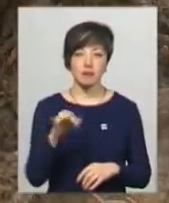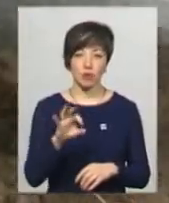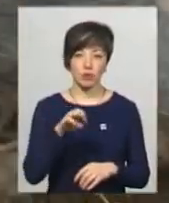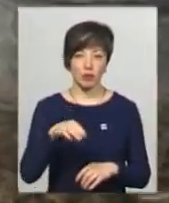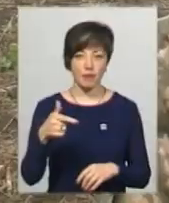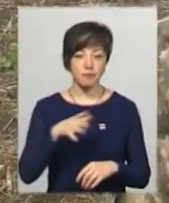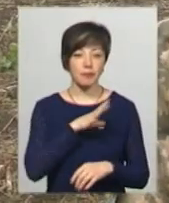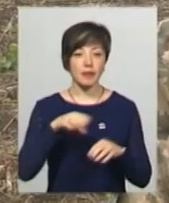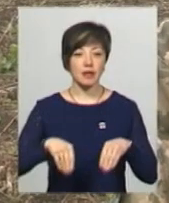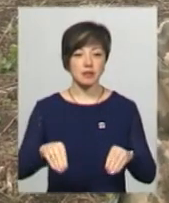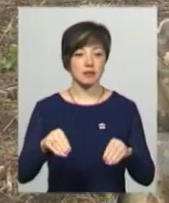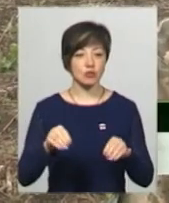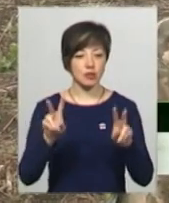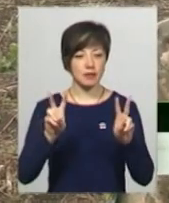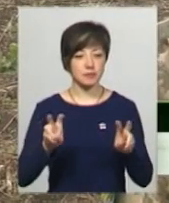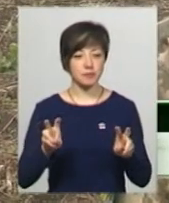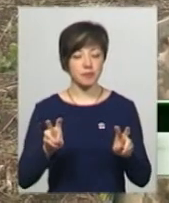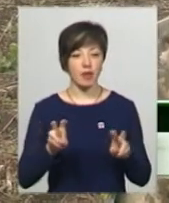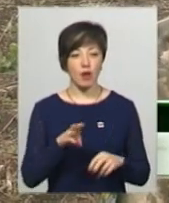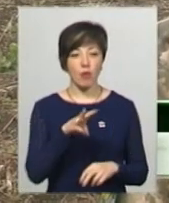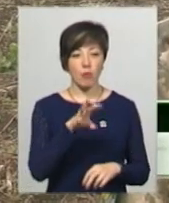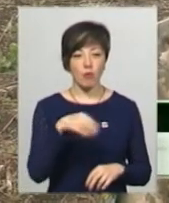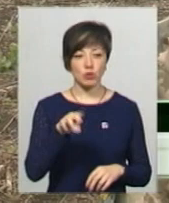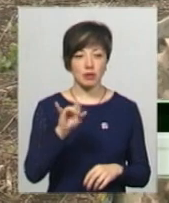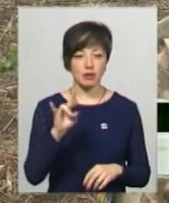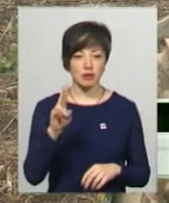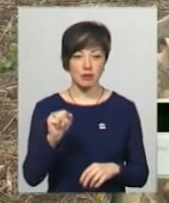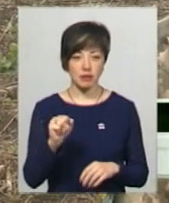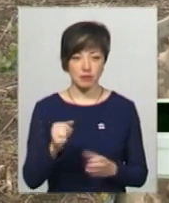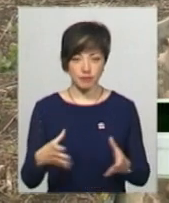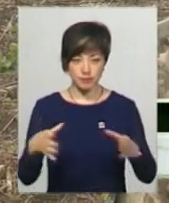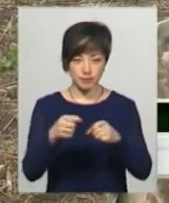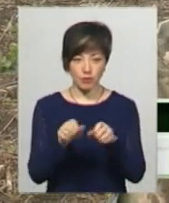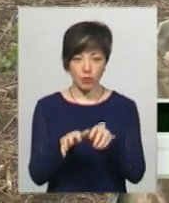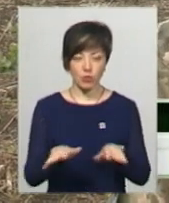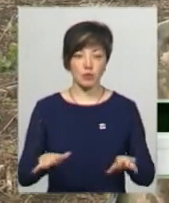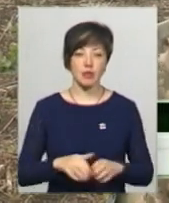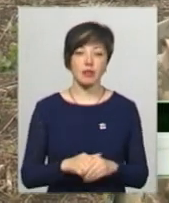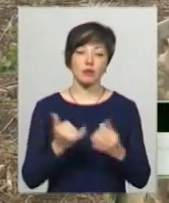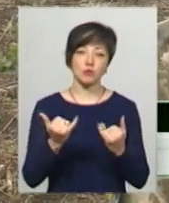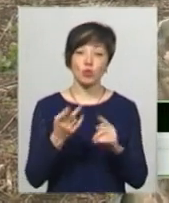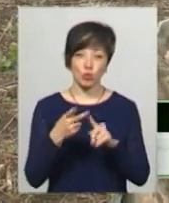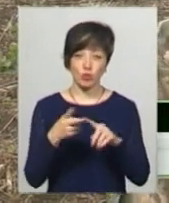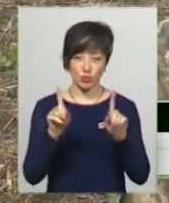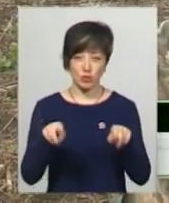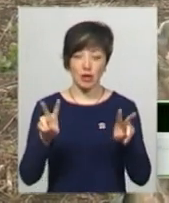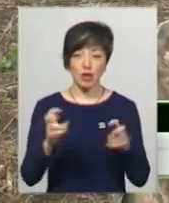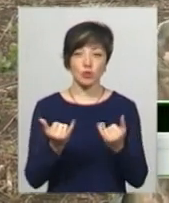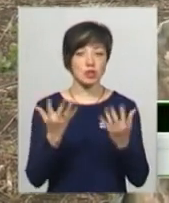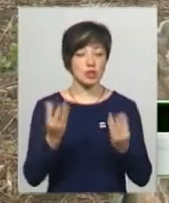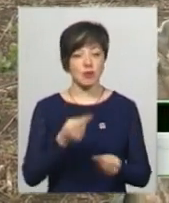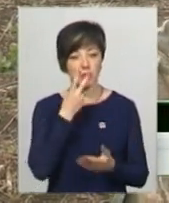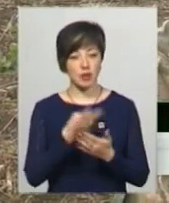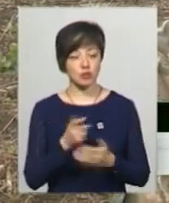Саджали сіянці модрини з закритою кореневою системою та догласі. На сьогодні бачимо, що